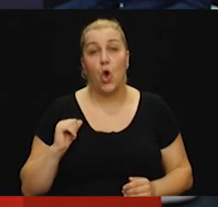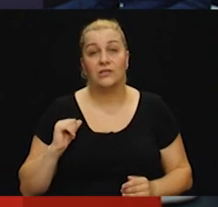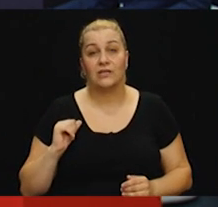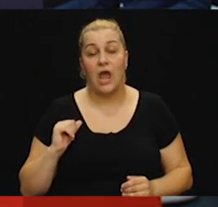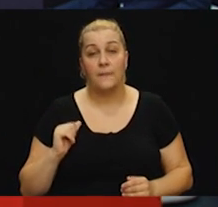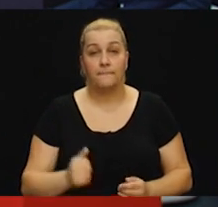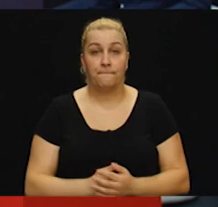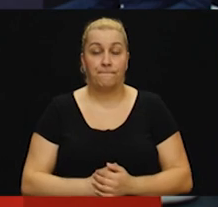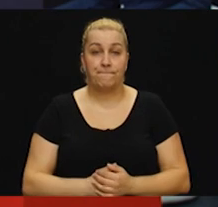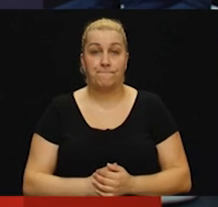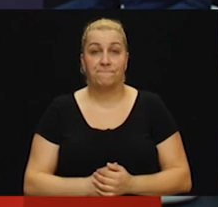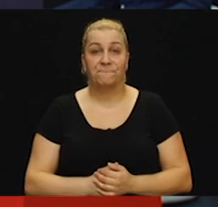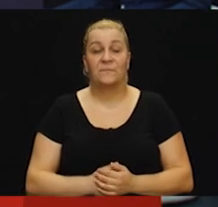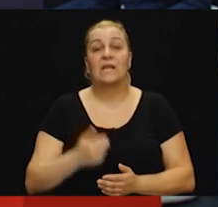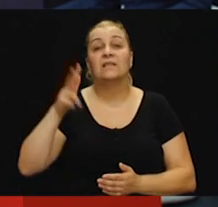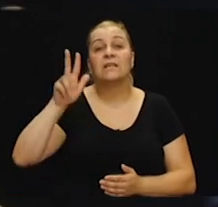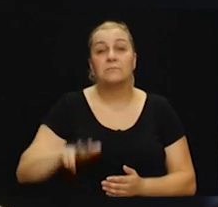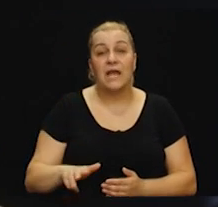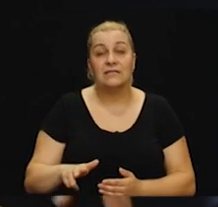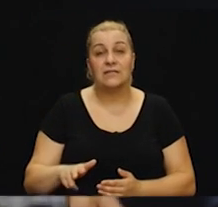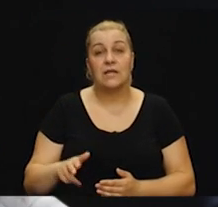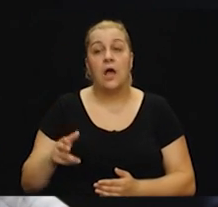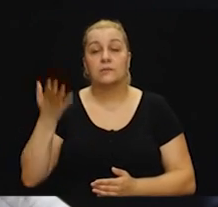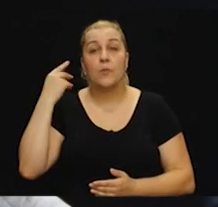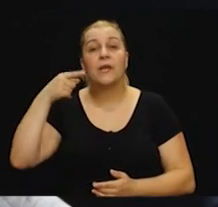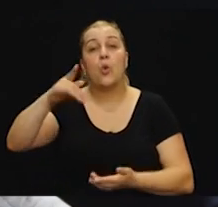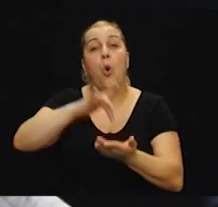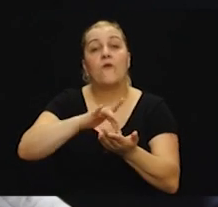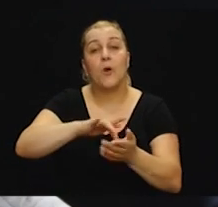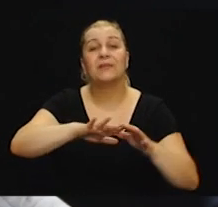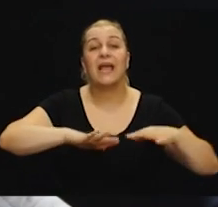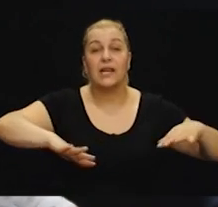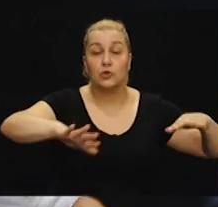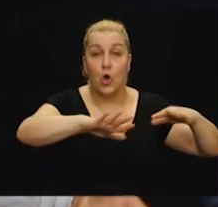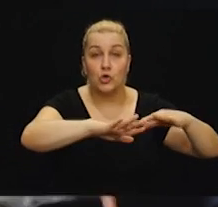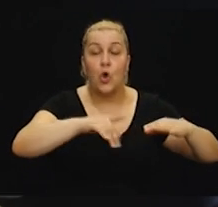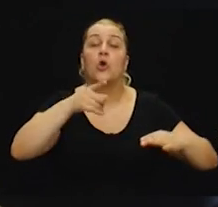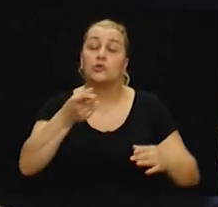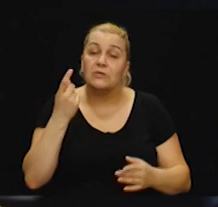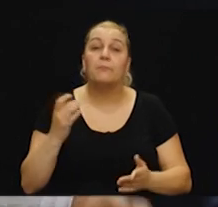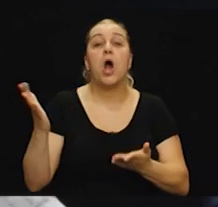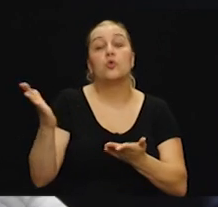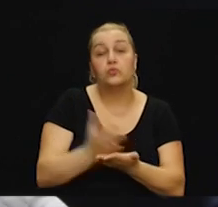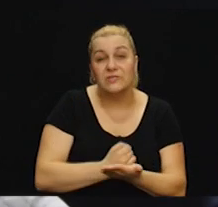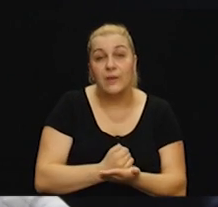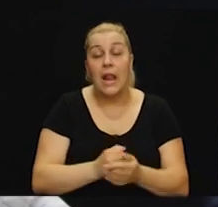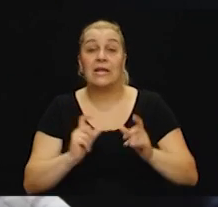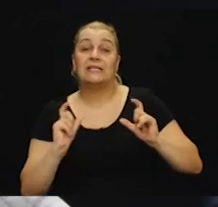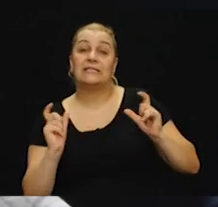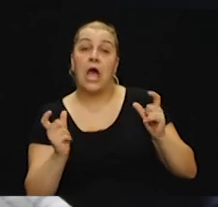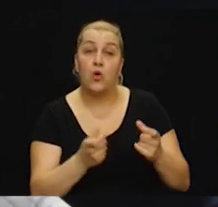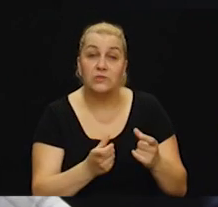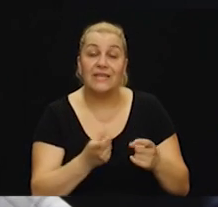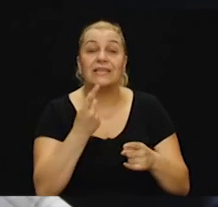Ostaje skumiran tri mjeseca u tom teritoriju. Dakle, oni su ipak uspjeli za